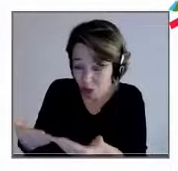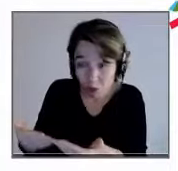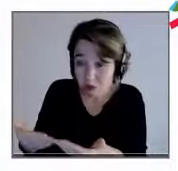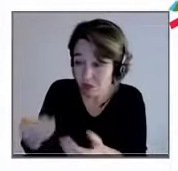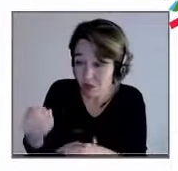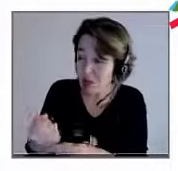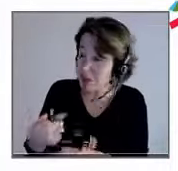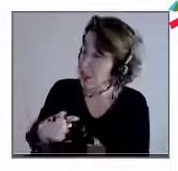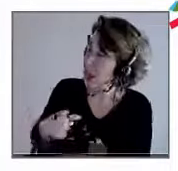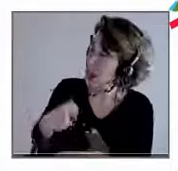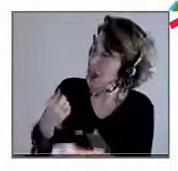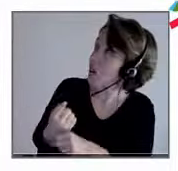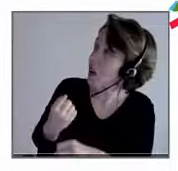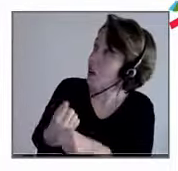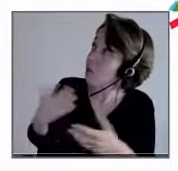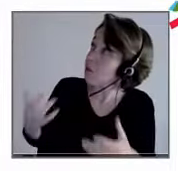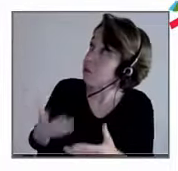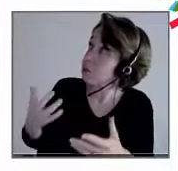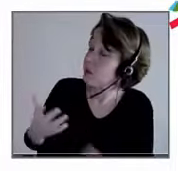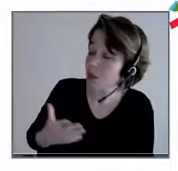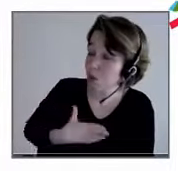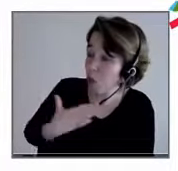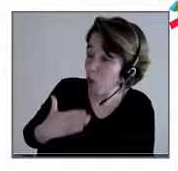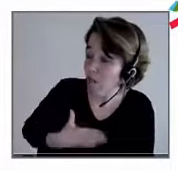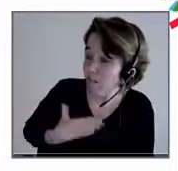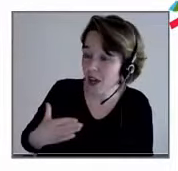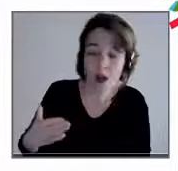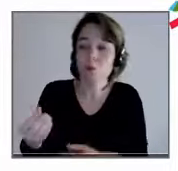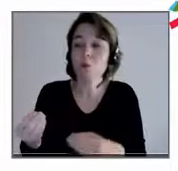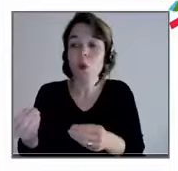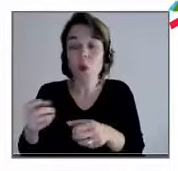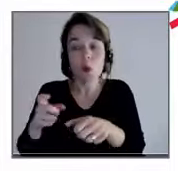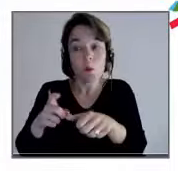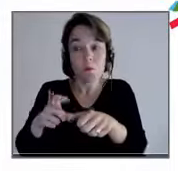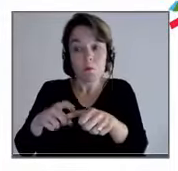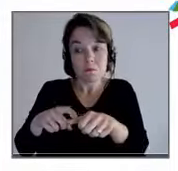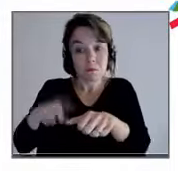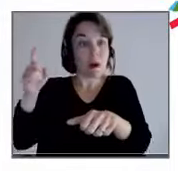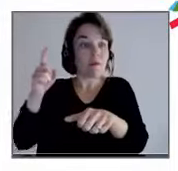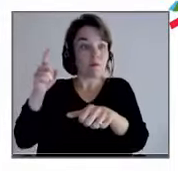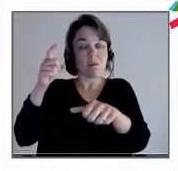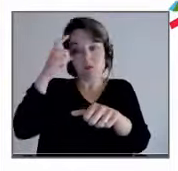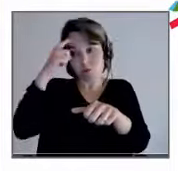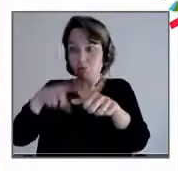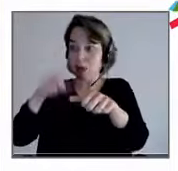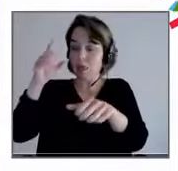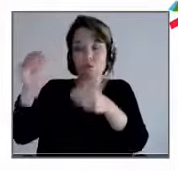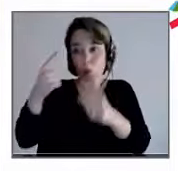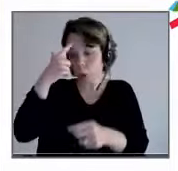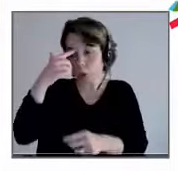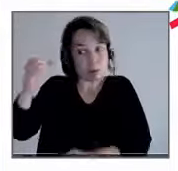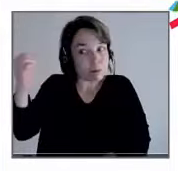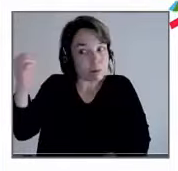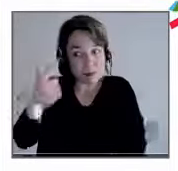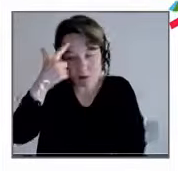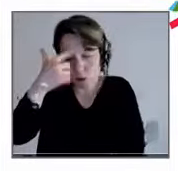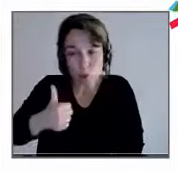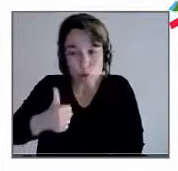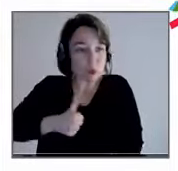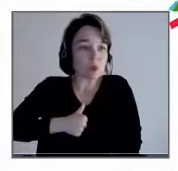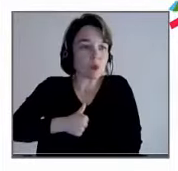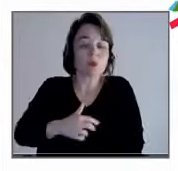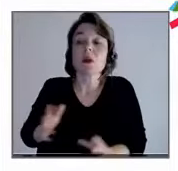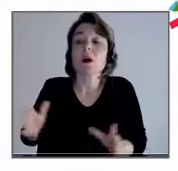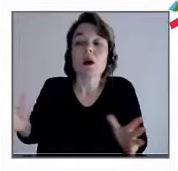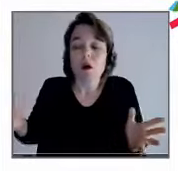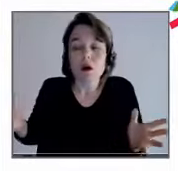ce n pas simplement le burn-out, ça peut être le suicide. Et puis, l'autre élément, c'est quand il y a un délitement total du collectif.